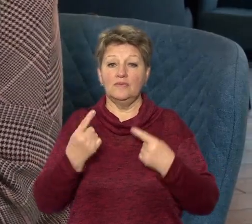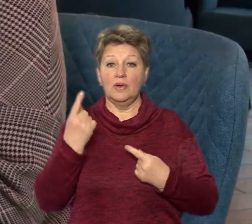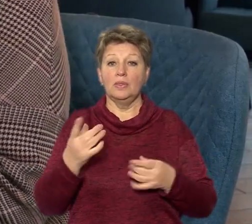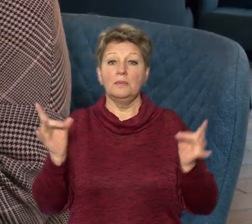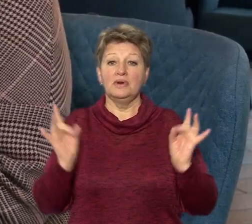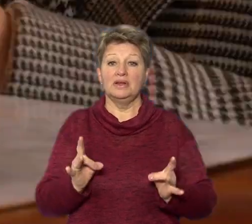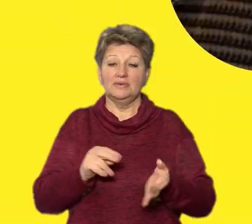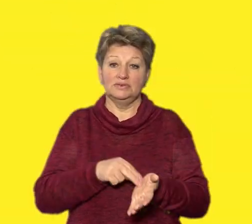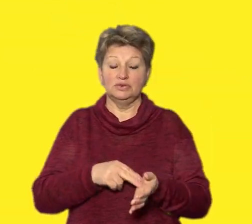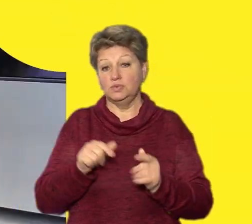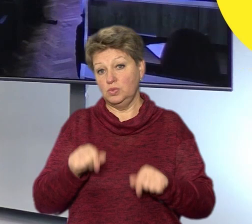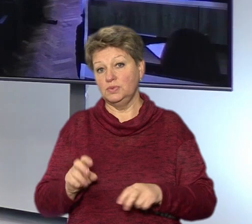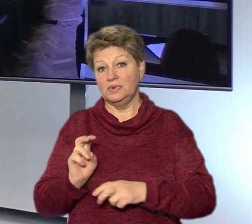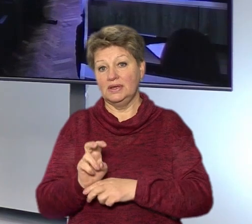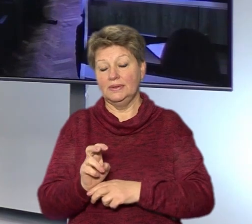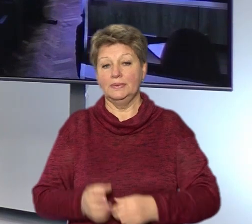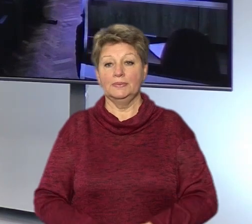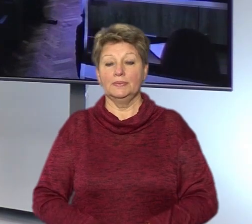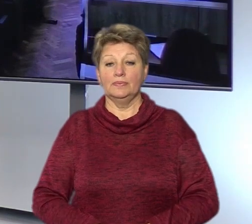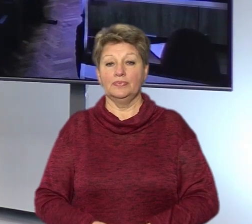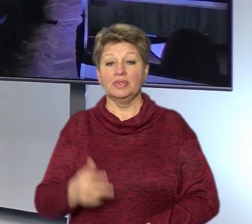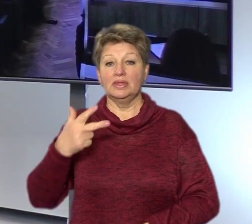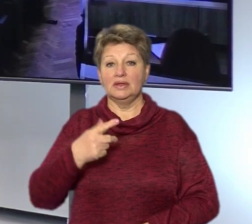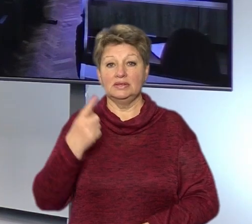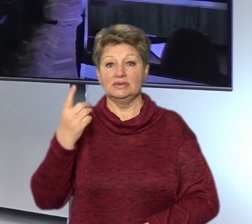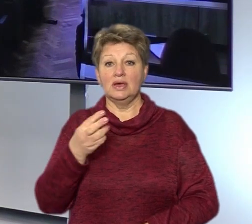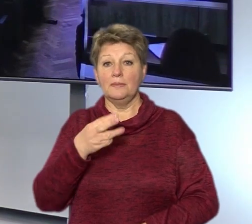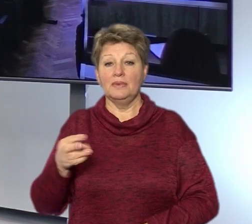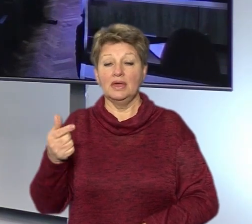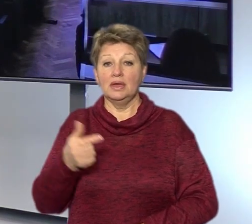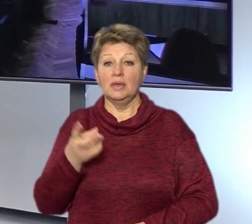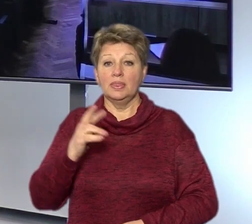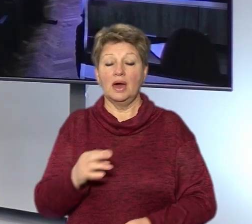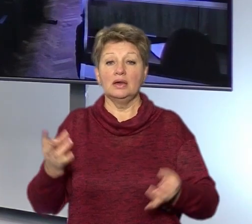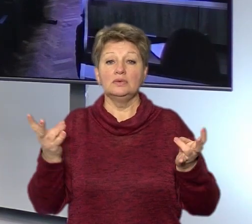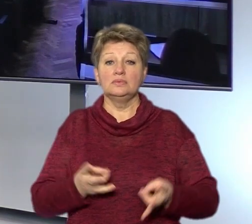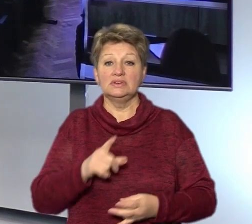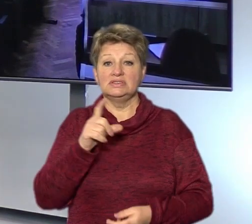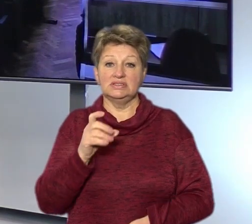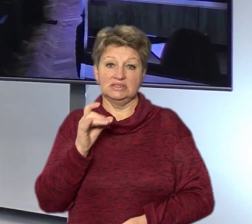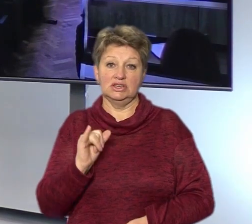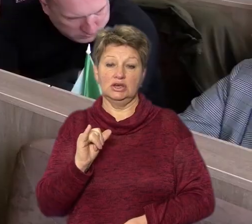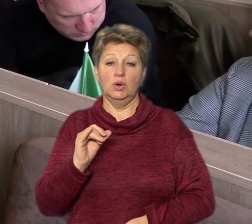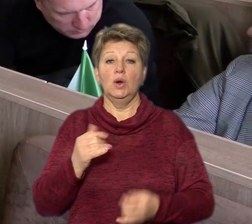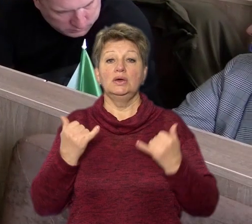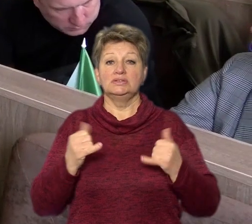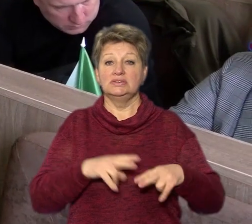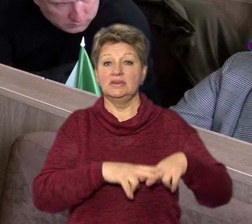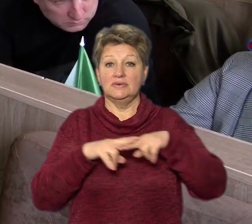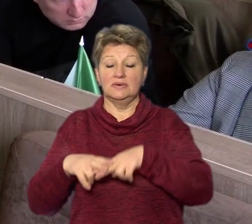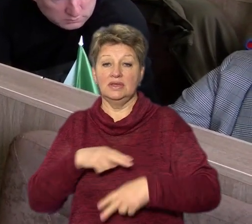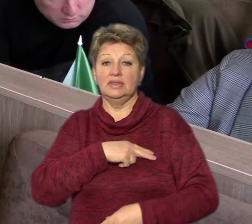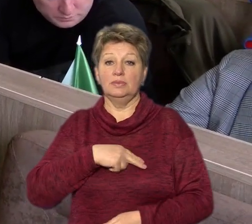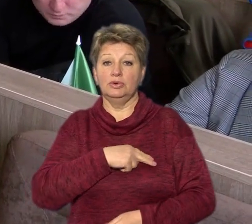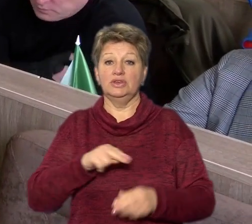зайти з тваринкою. 31 мільйон гривень на потреби Збройних сил України спрямували на сесії депутати